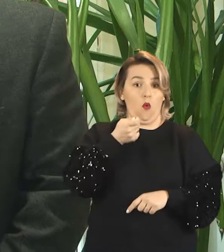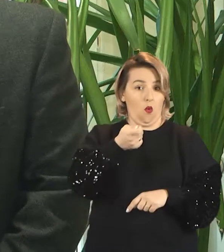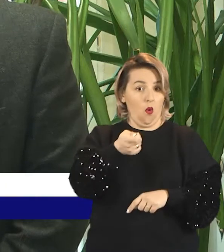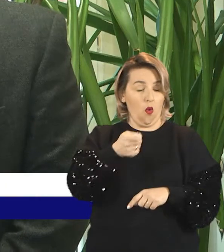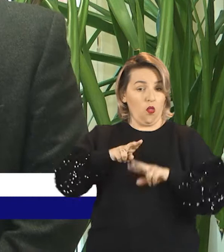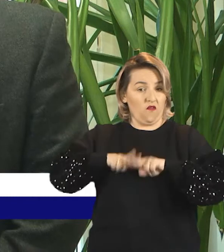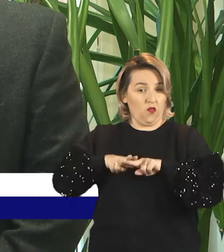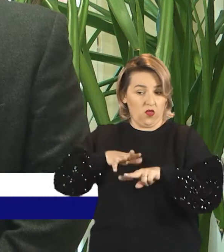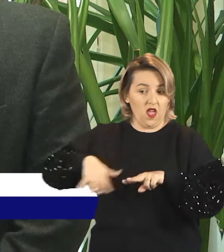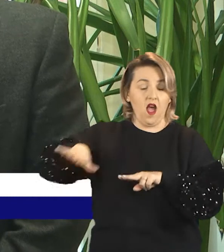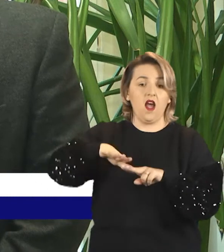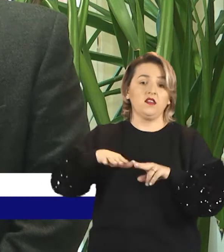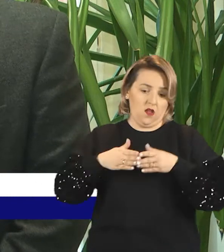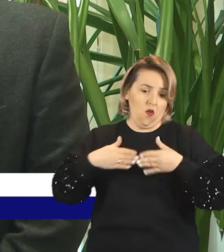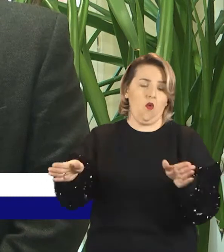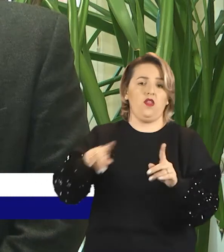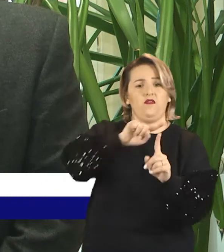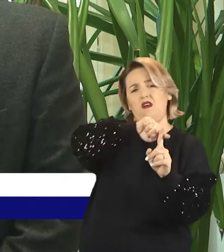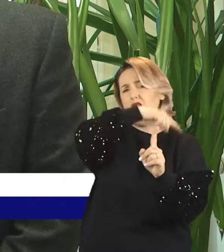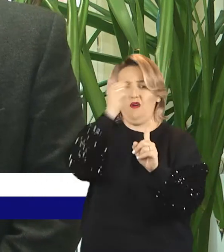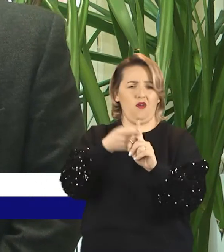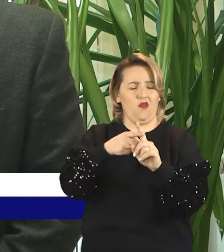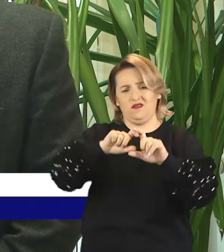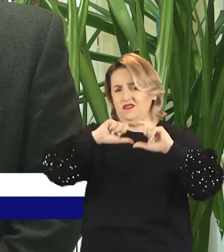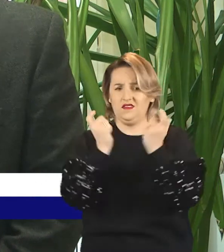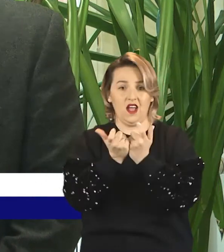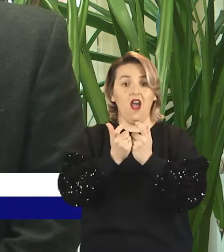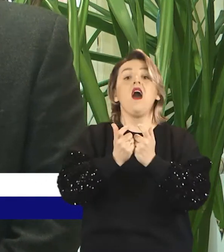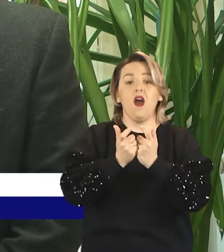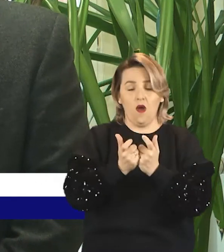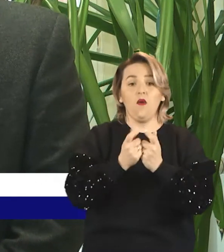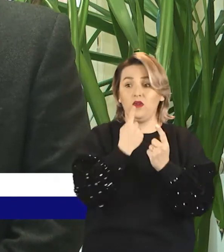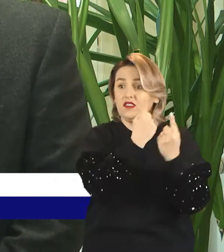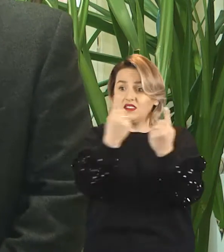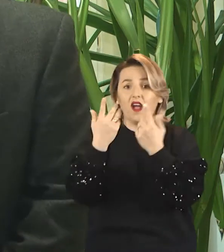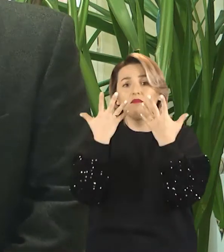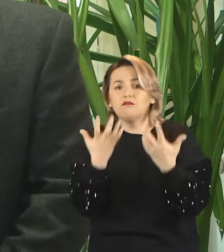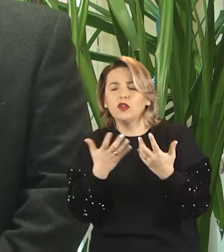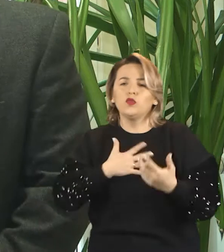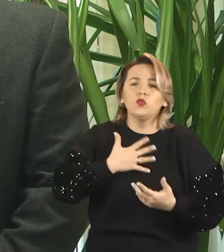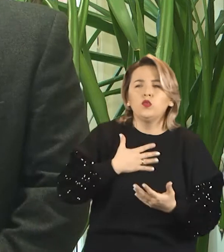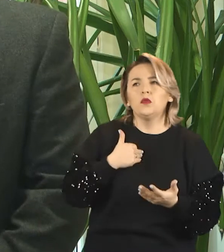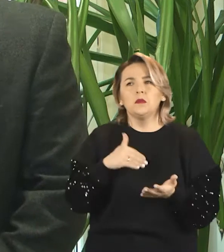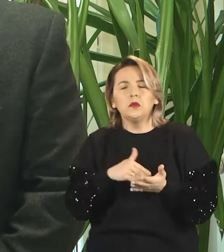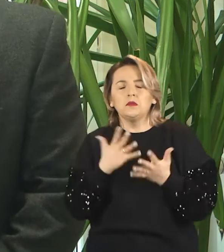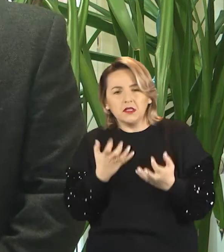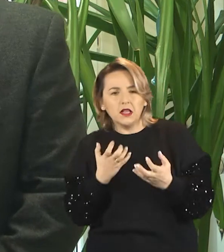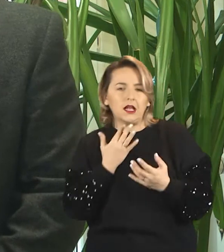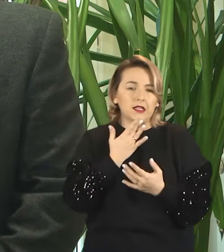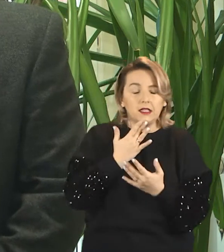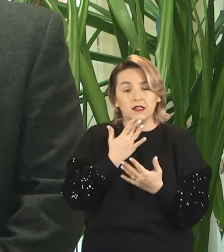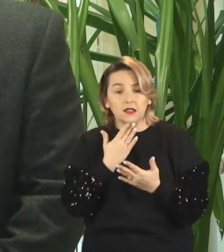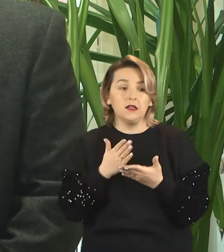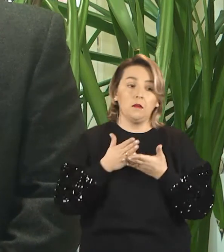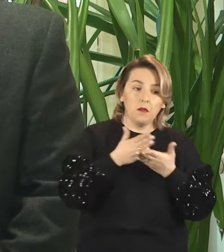Konto fundacji jest otwarte cały rok, jeżeli ktoś ma taką potrzebę, możliwość, może w każdej